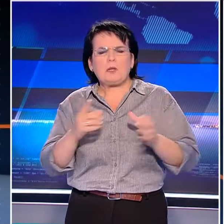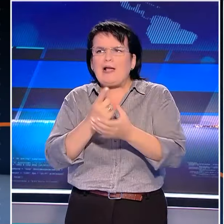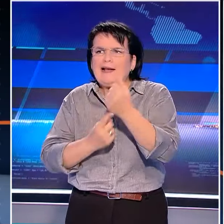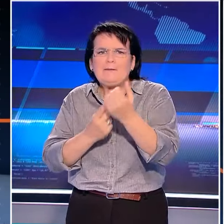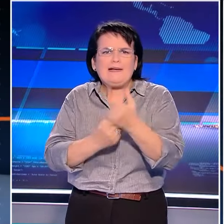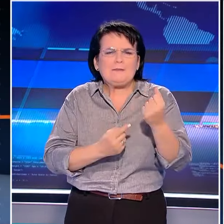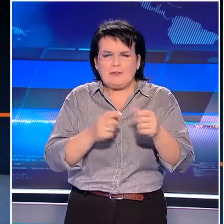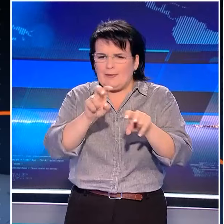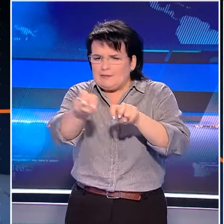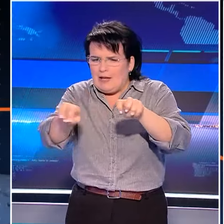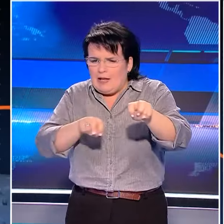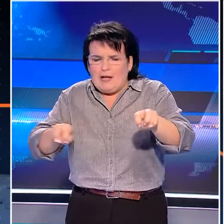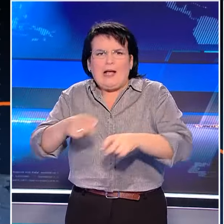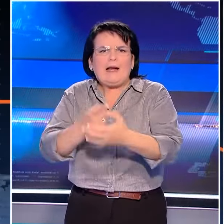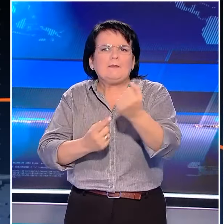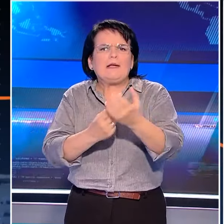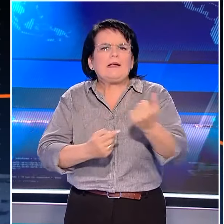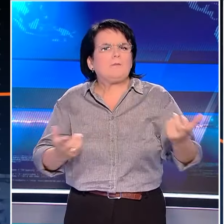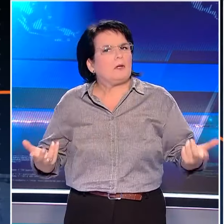έδρανα την ώρα που μιλούσα.